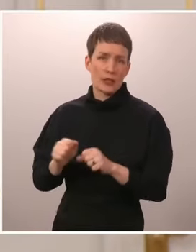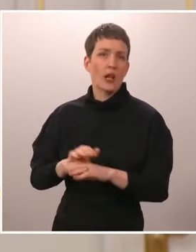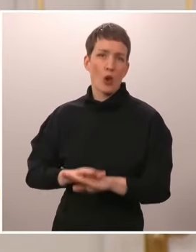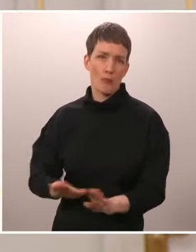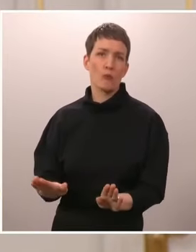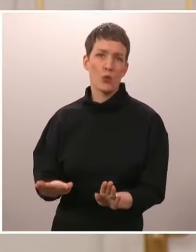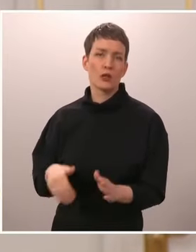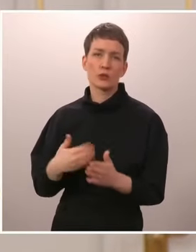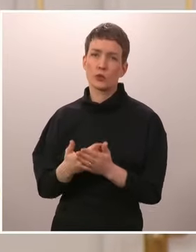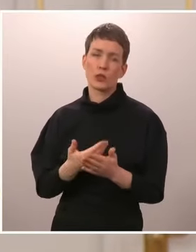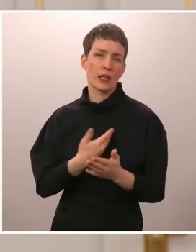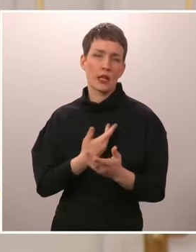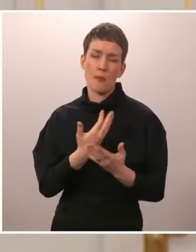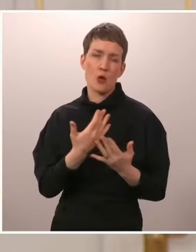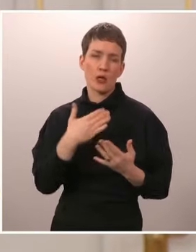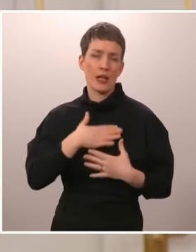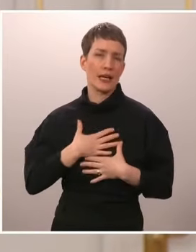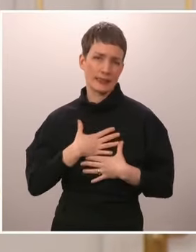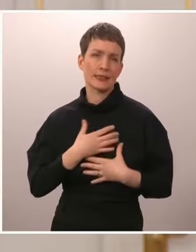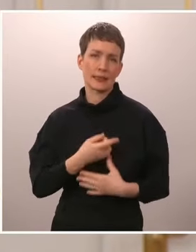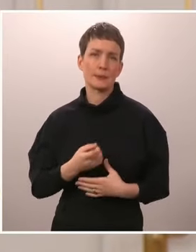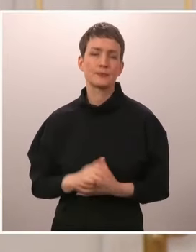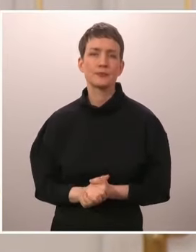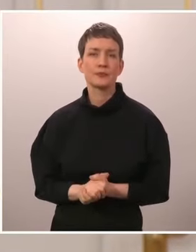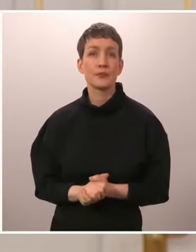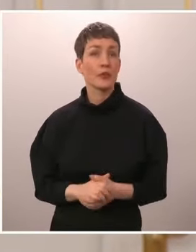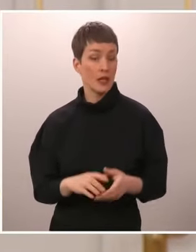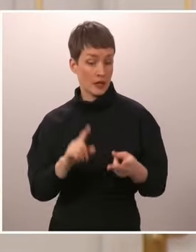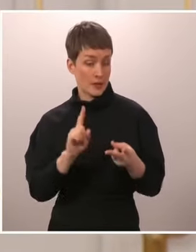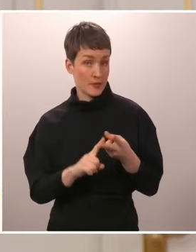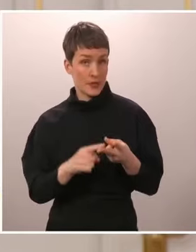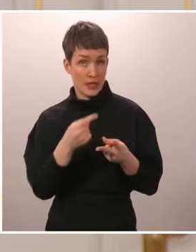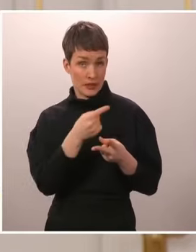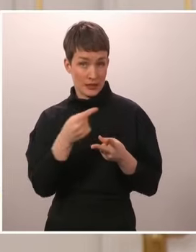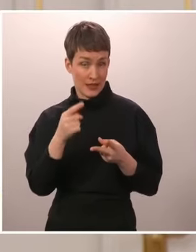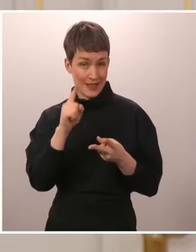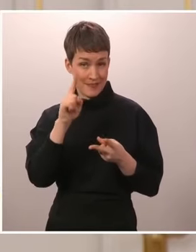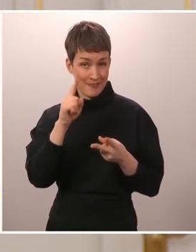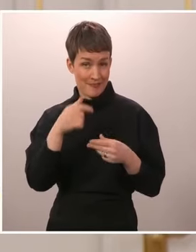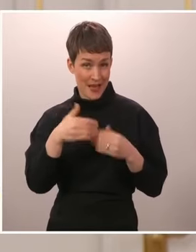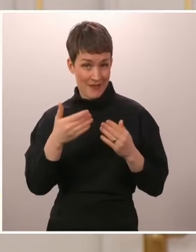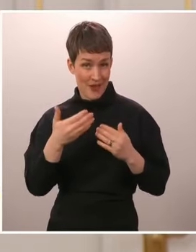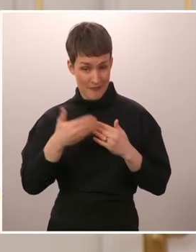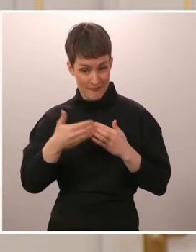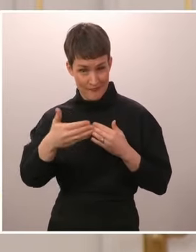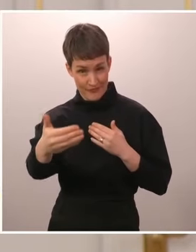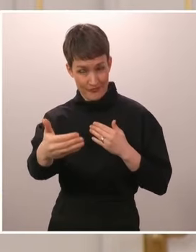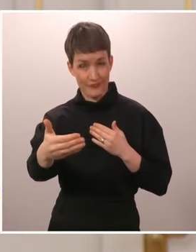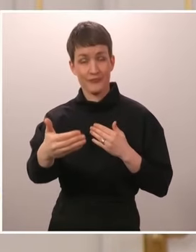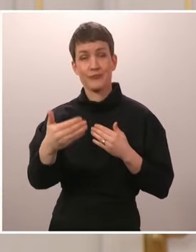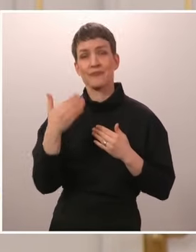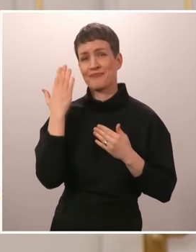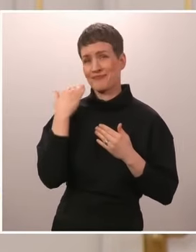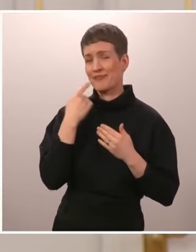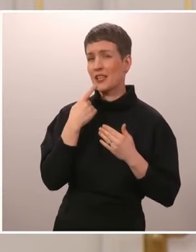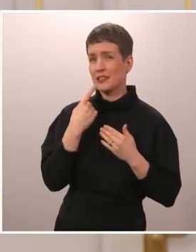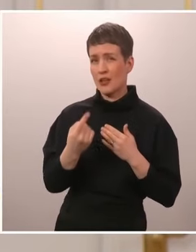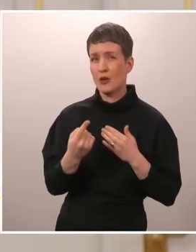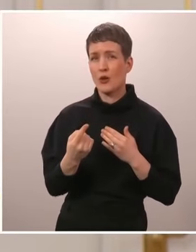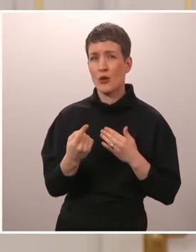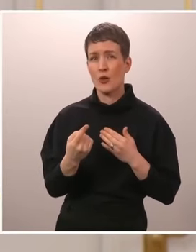liian moni ihminen siitä tällä hetkellä kärsii. Sadan ensimmäisen päivän aikana, niin kuten tuossa aikaisemmin totesin, niin